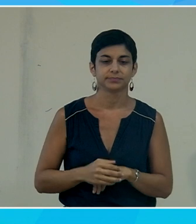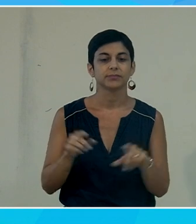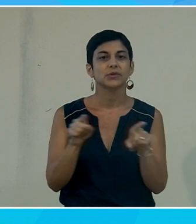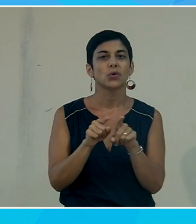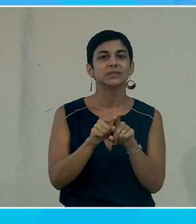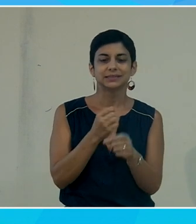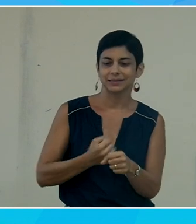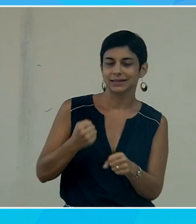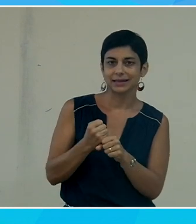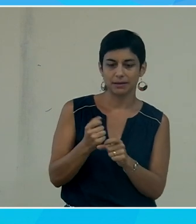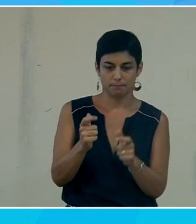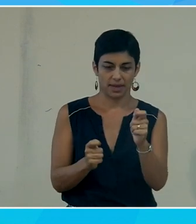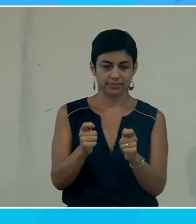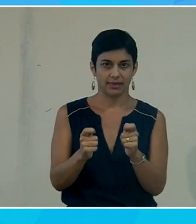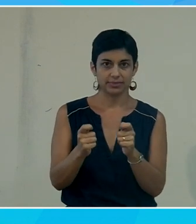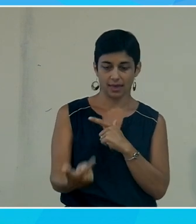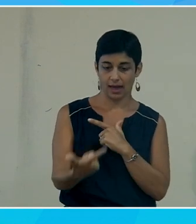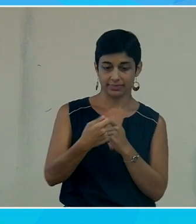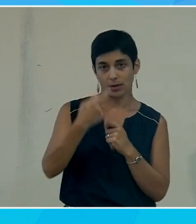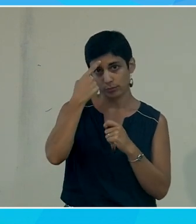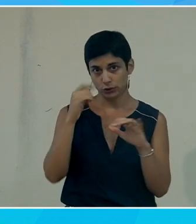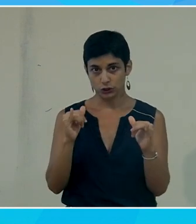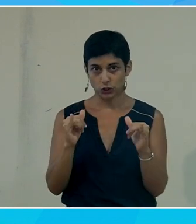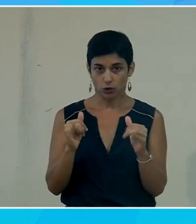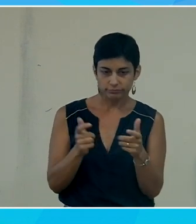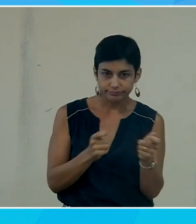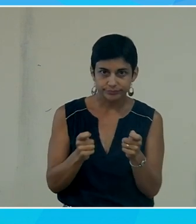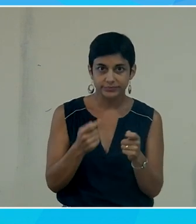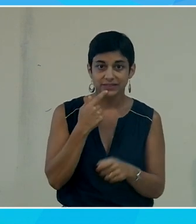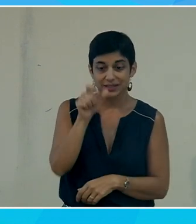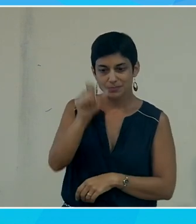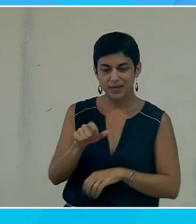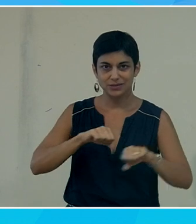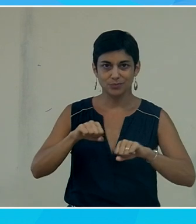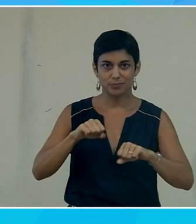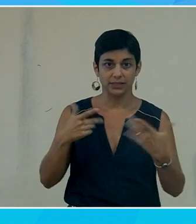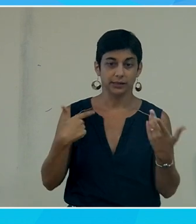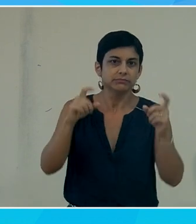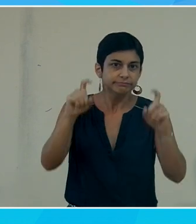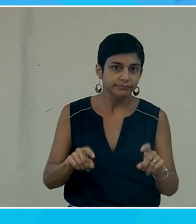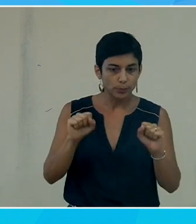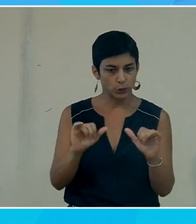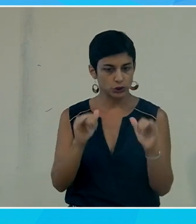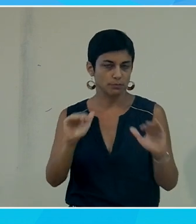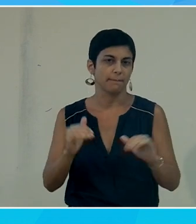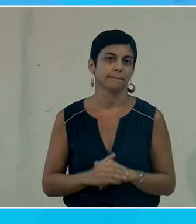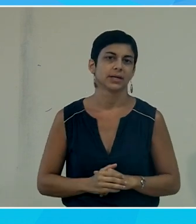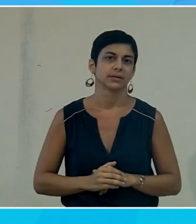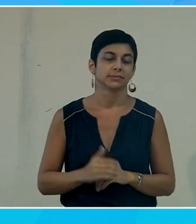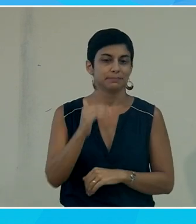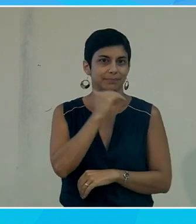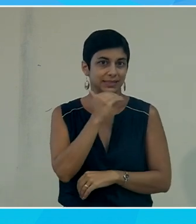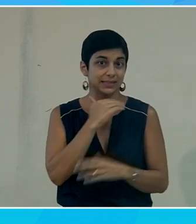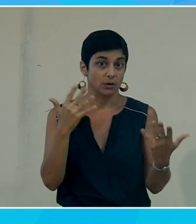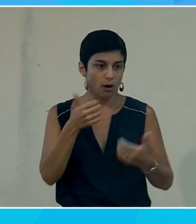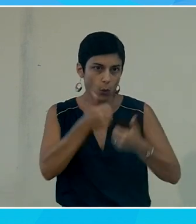adaptative pour le jeu vidéo qui permet en fait à des personnes à mobilité réduite de jouer on n'attend qu'une seule chose c